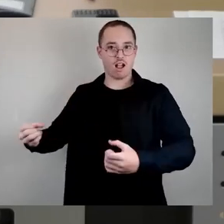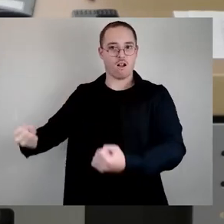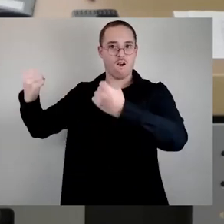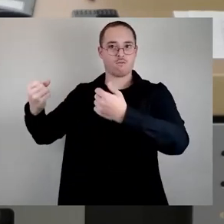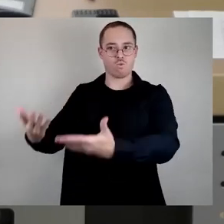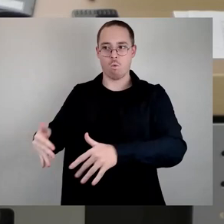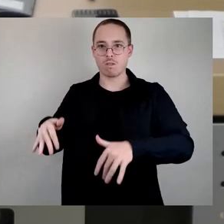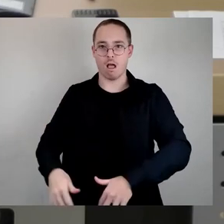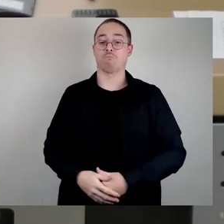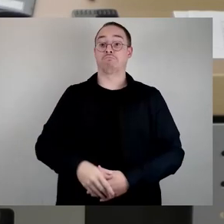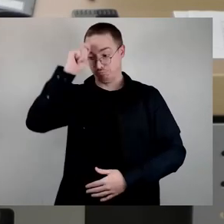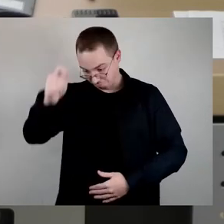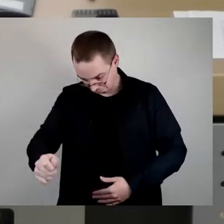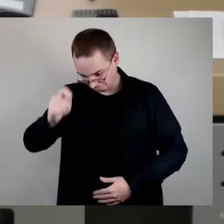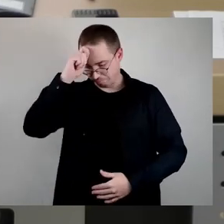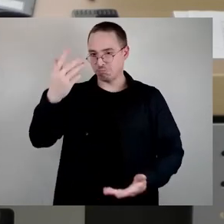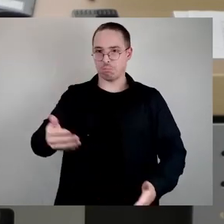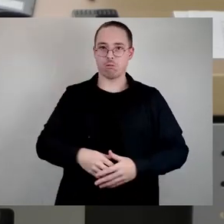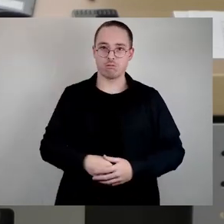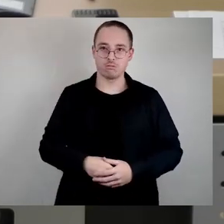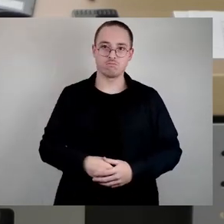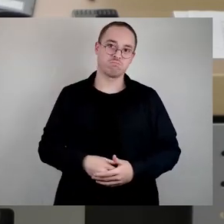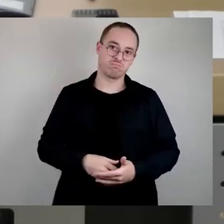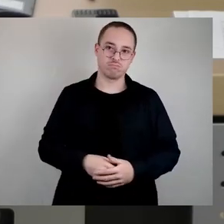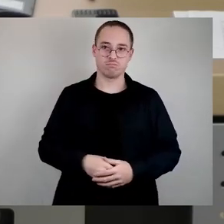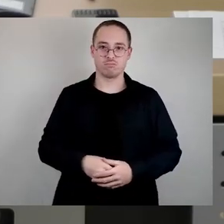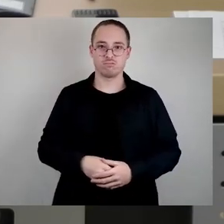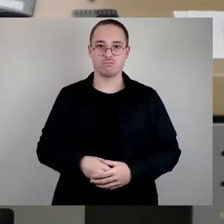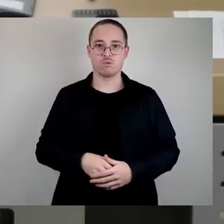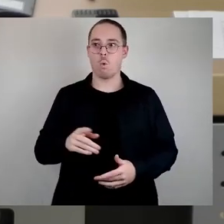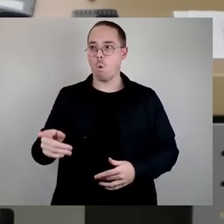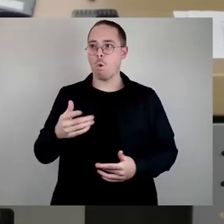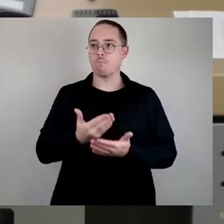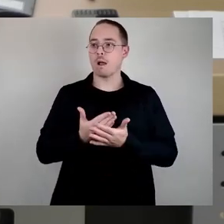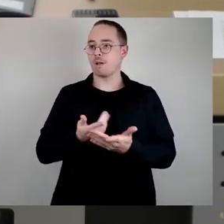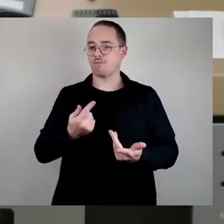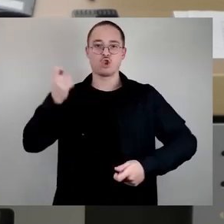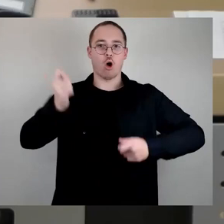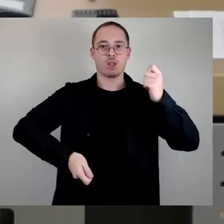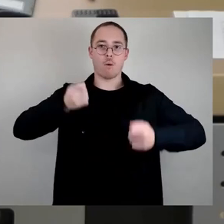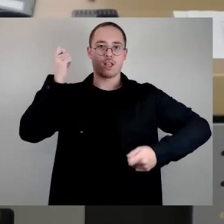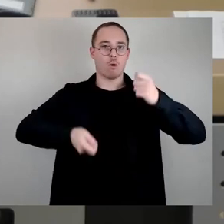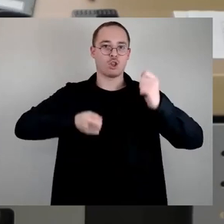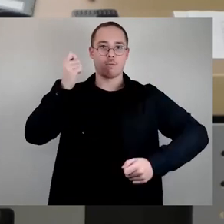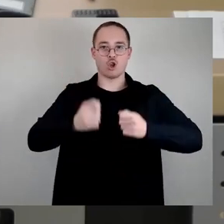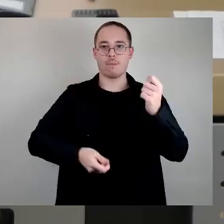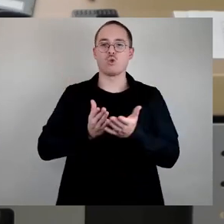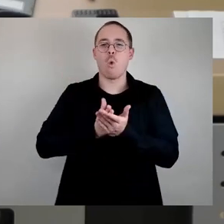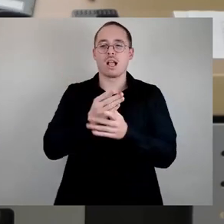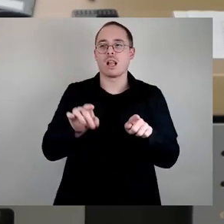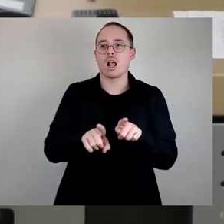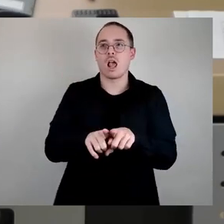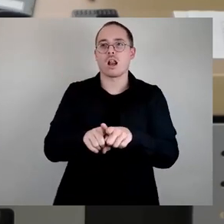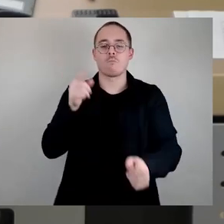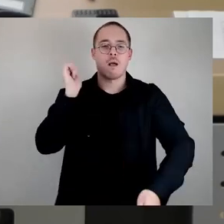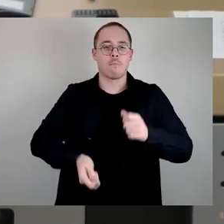Monotone, gleiche Darbietungen. Da gibt es eine Beschwerdelage, die zieht sich durch. Da muss jemand mit der Trommel durch die Gegend ziehen. Wahnsinn. Tut mir, tun die Leute leid.